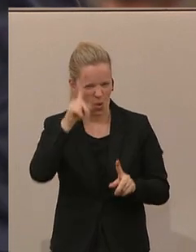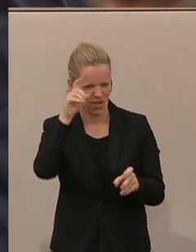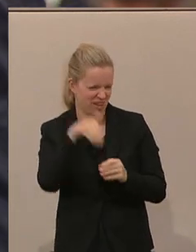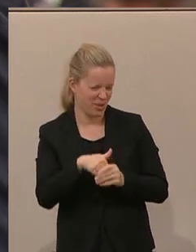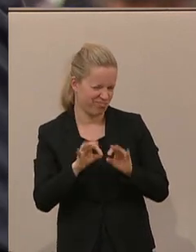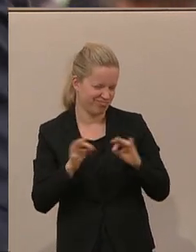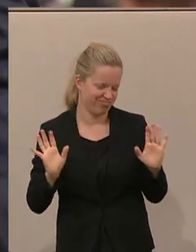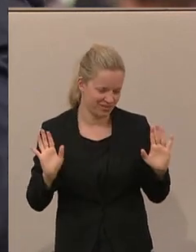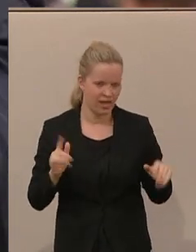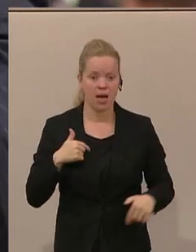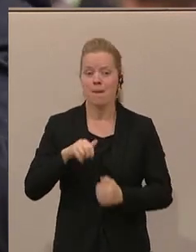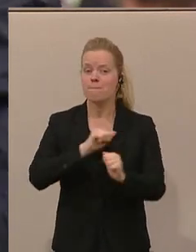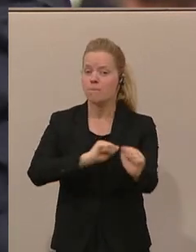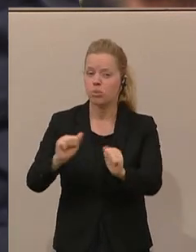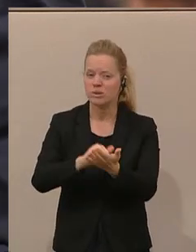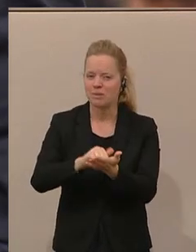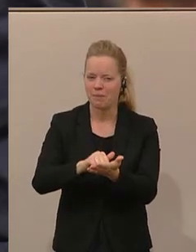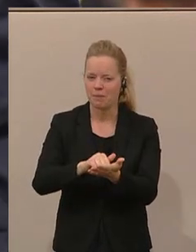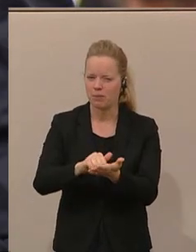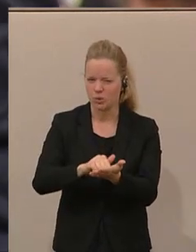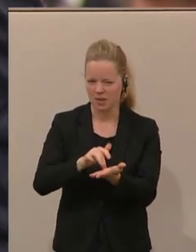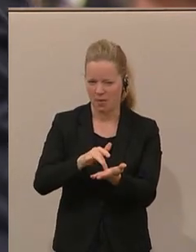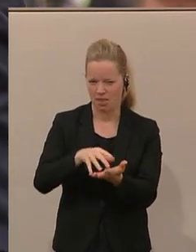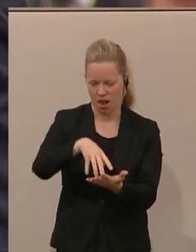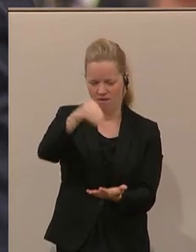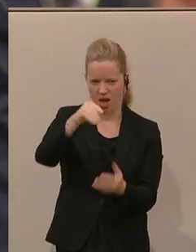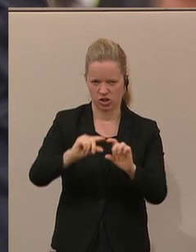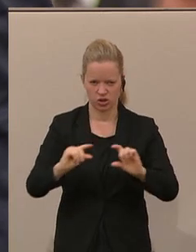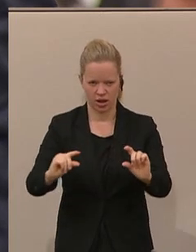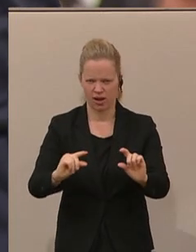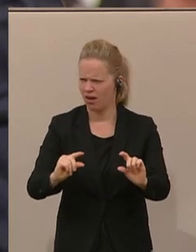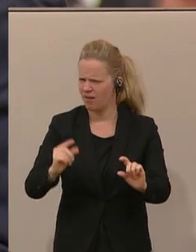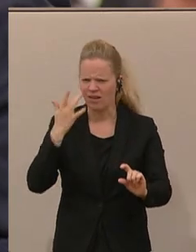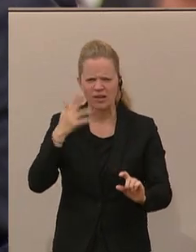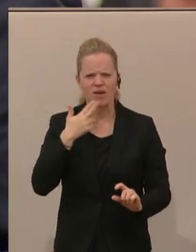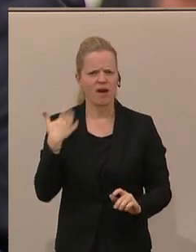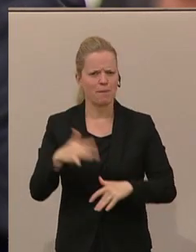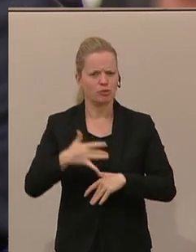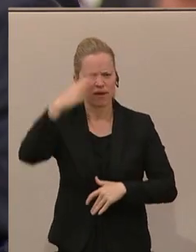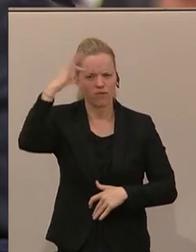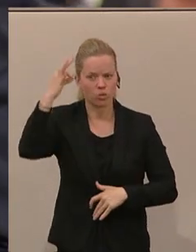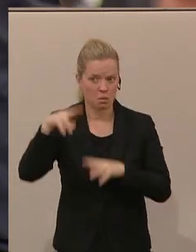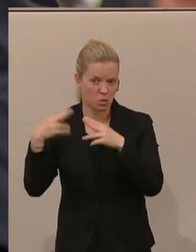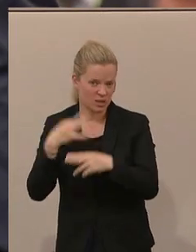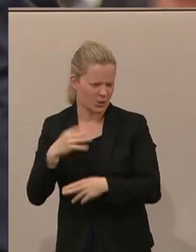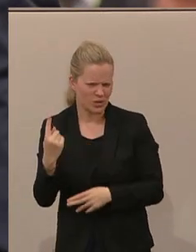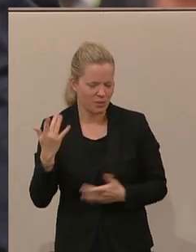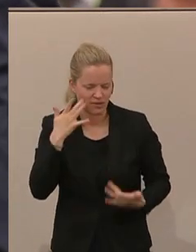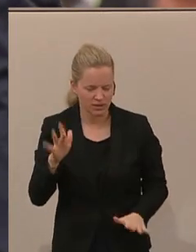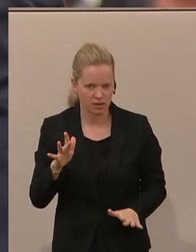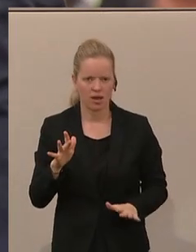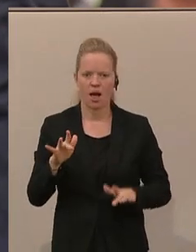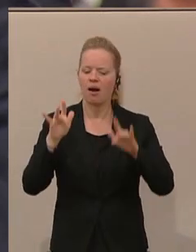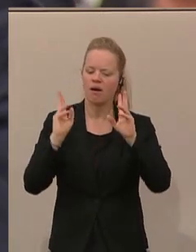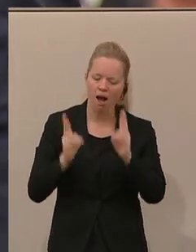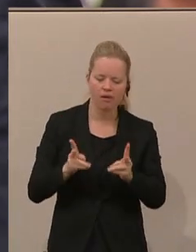nachgedacht, oder vom Putzmittel vom Bundeskanzler, also ich weiß nicht, von wann es jetzt konkret gekommen ist. Man kann darüber diskutieren, ob